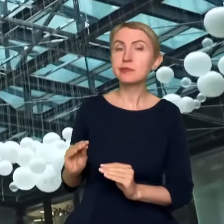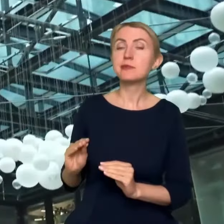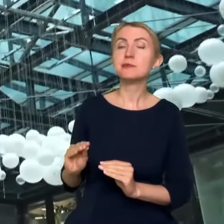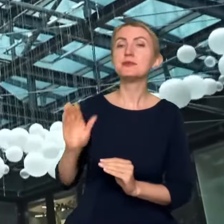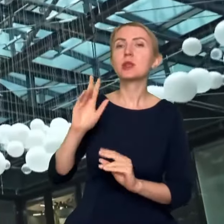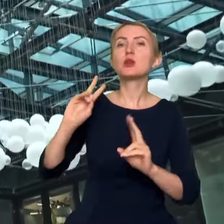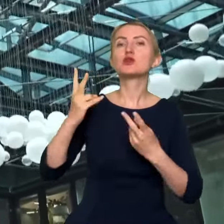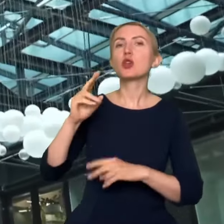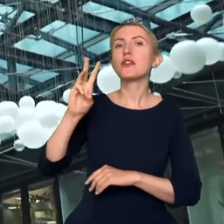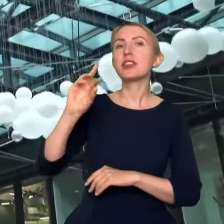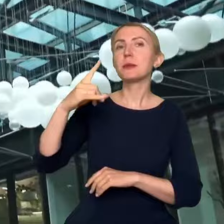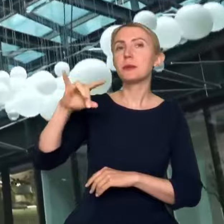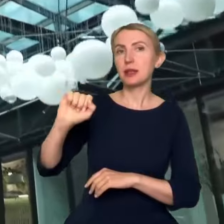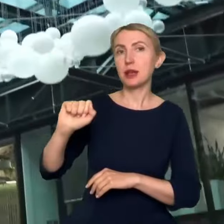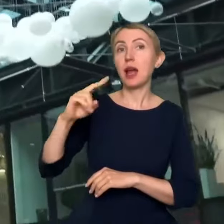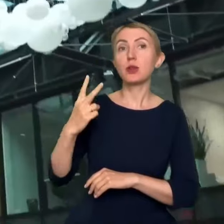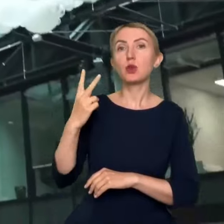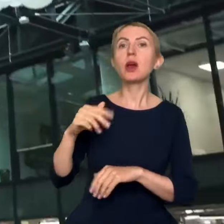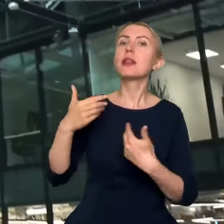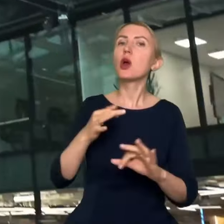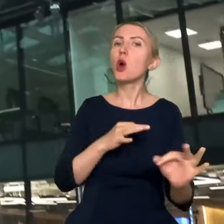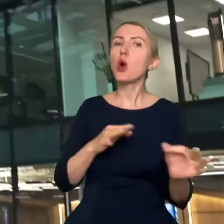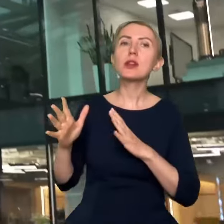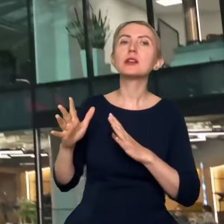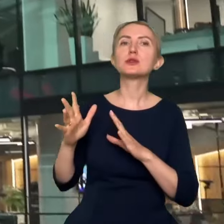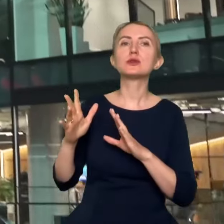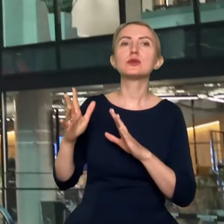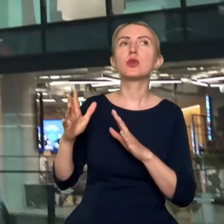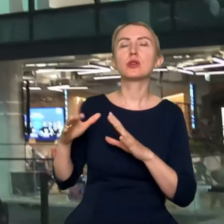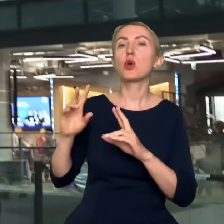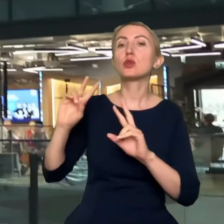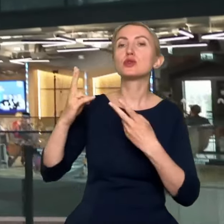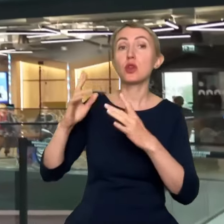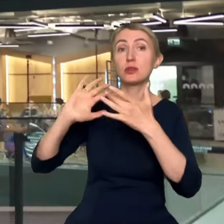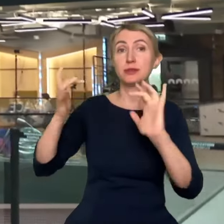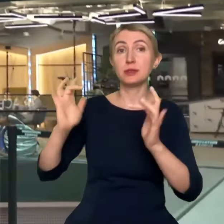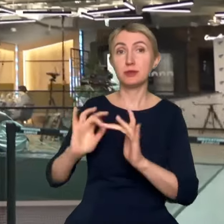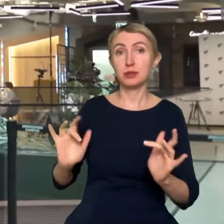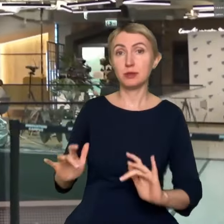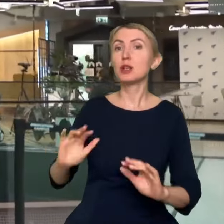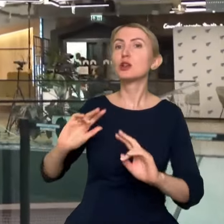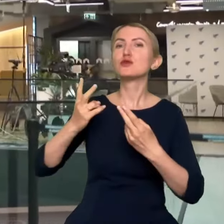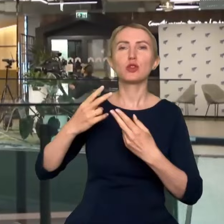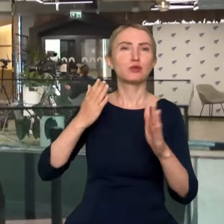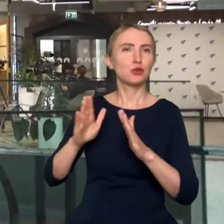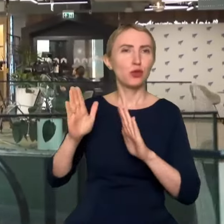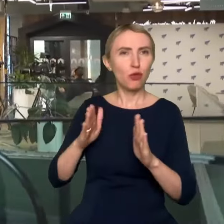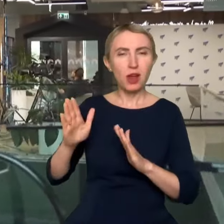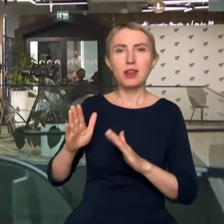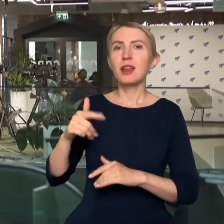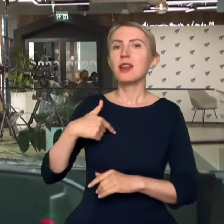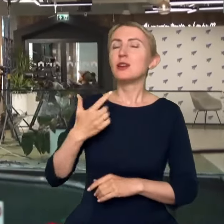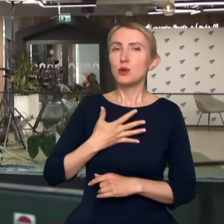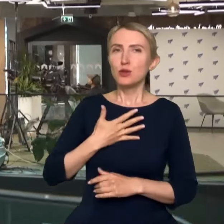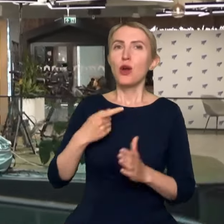Wikipedii, a po drugie będzie umożliwiała od razu przeniesienie się do tych źródeł, na podstawie których one zostały skompilowane. I wydaje mi się, że to jest coś, czego nam